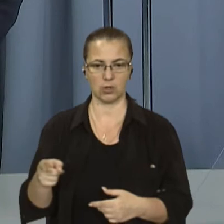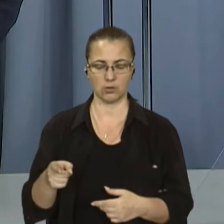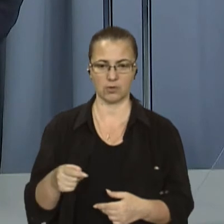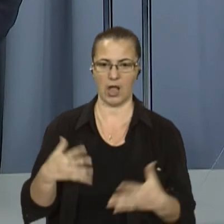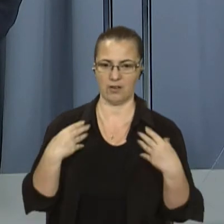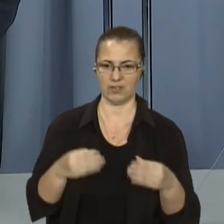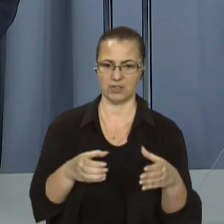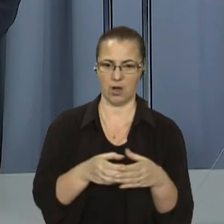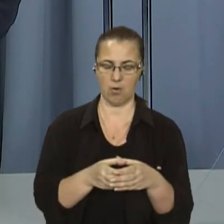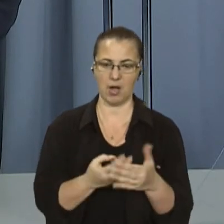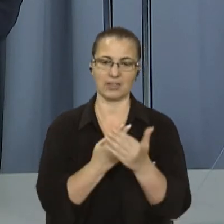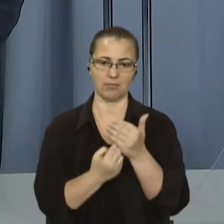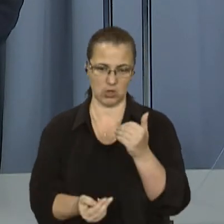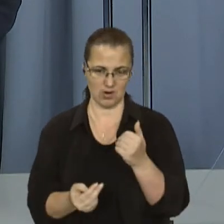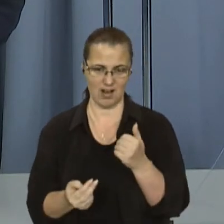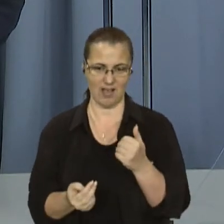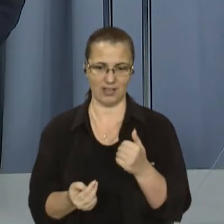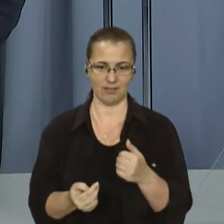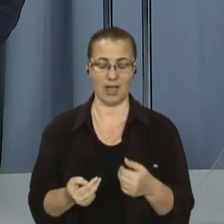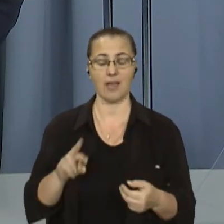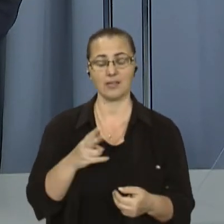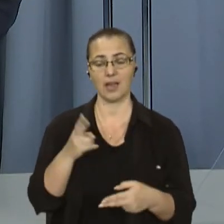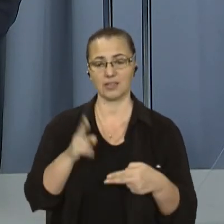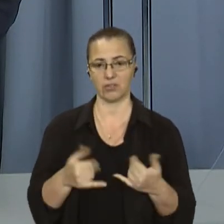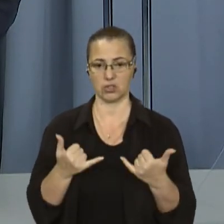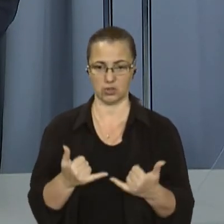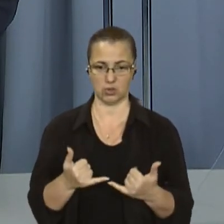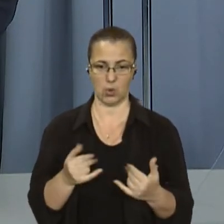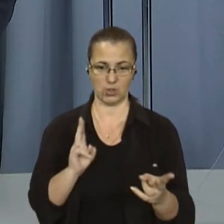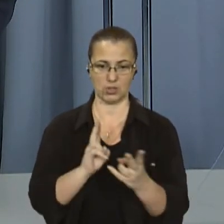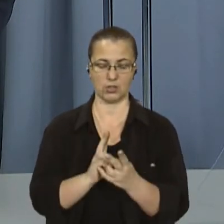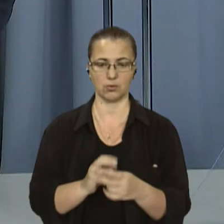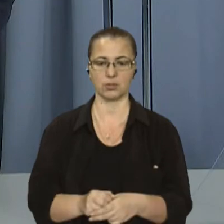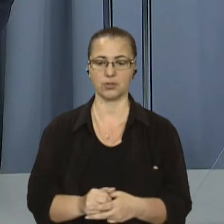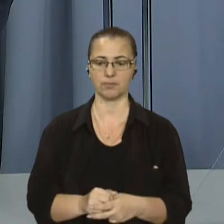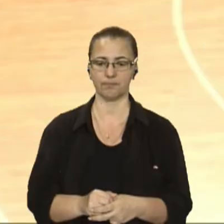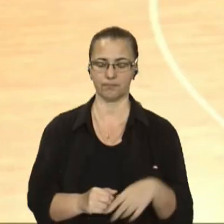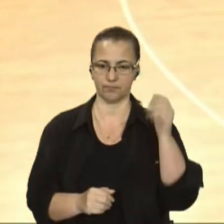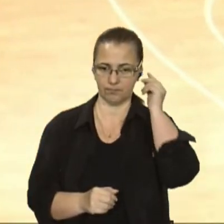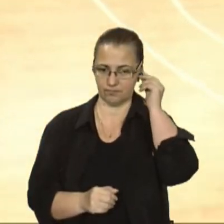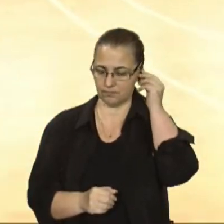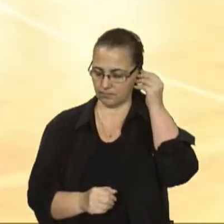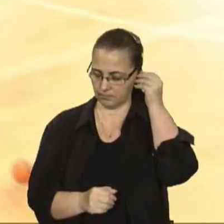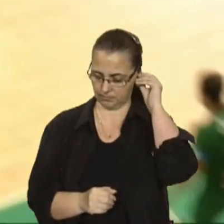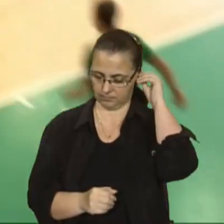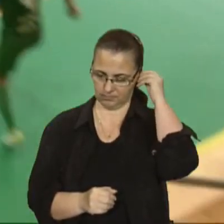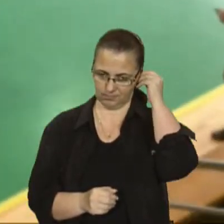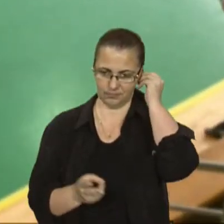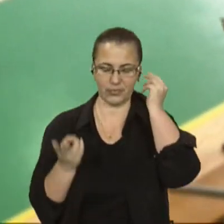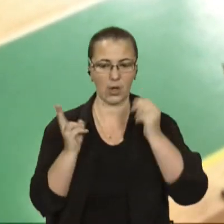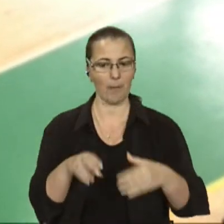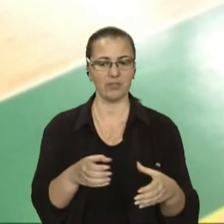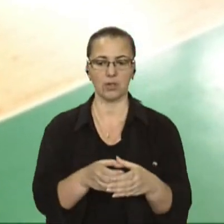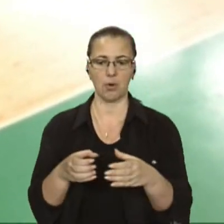матчах поступилися житомирянам. Як завершився сьогоднішній матч, Ярема Чуйко розкаже. Обидві команди